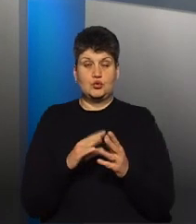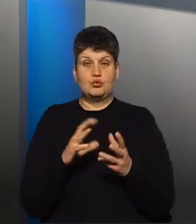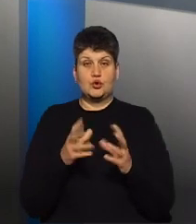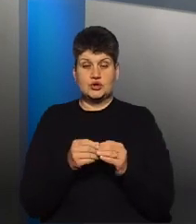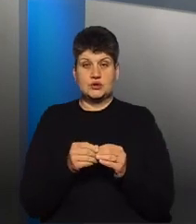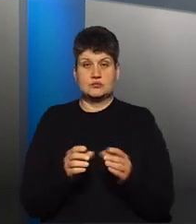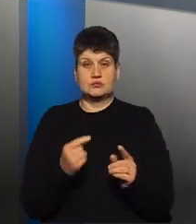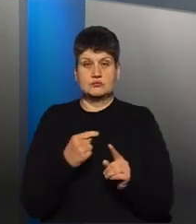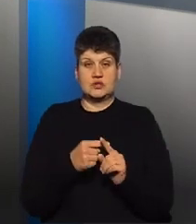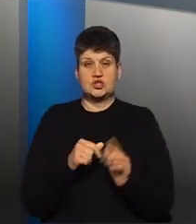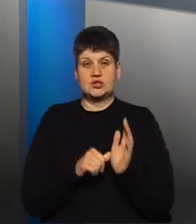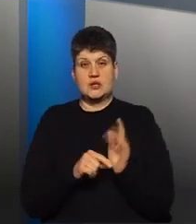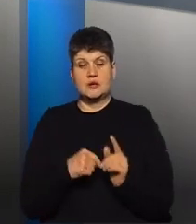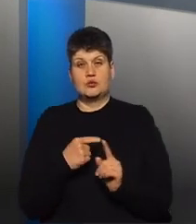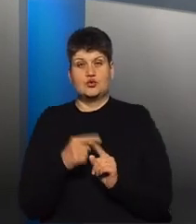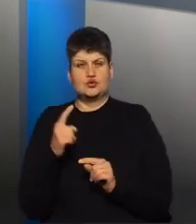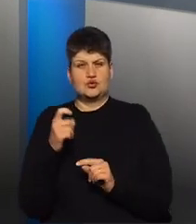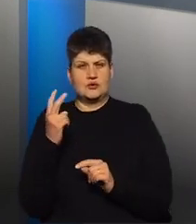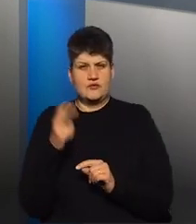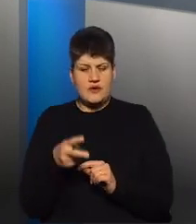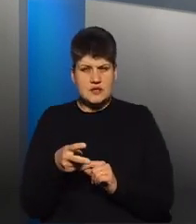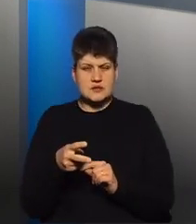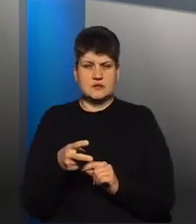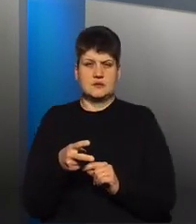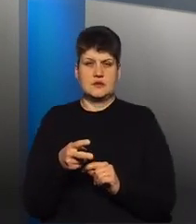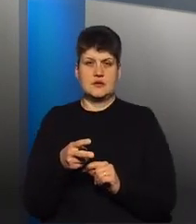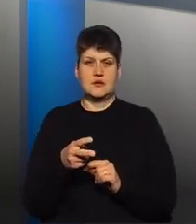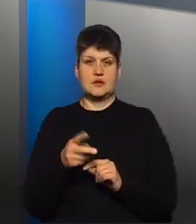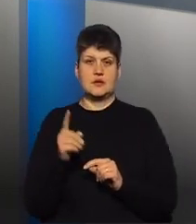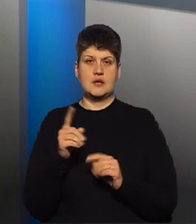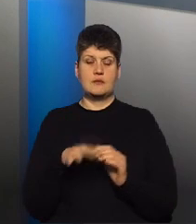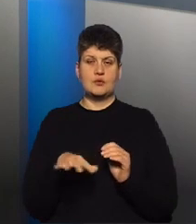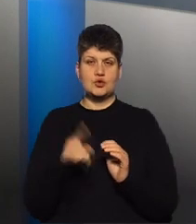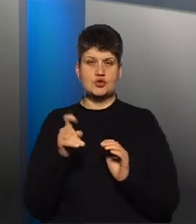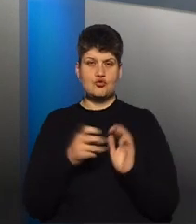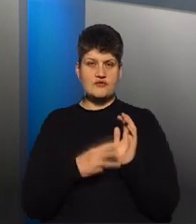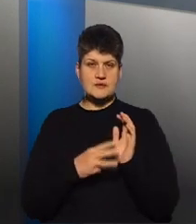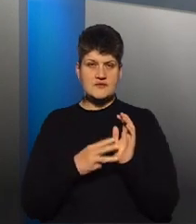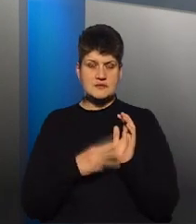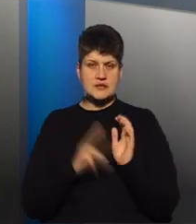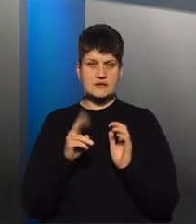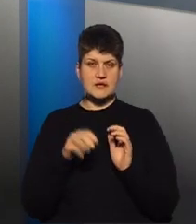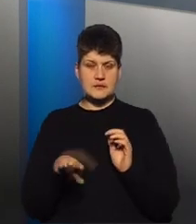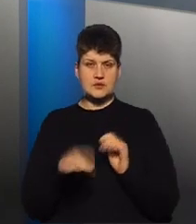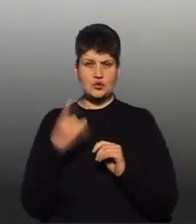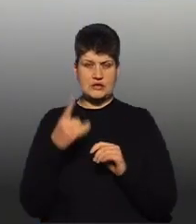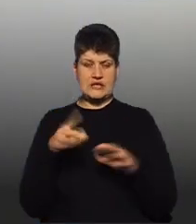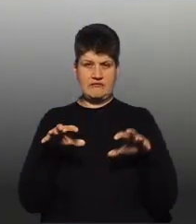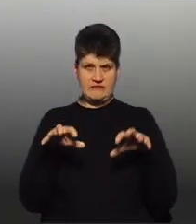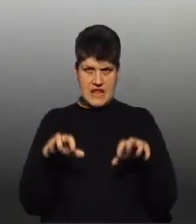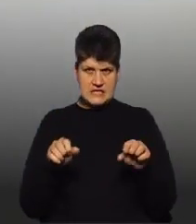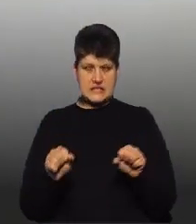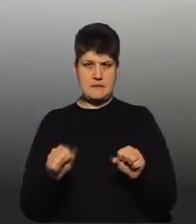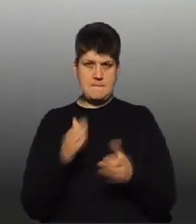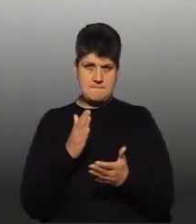120, і неподаткована площа буде застосована 180 квадратних метрів. Тобто, якщо один власник має? Так, якщо один власник має.